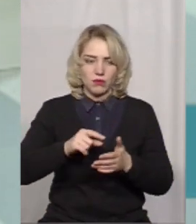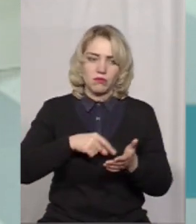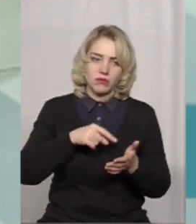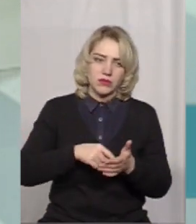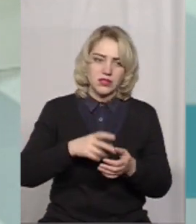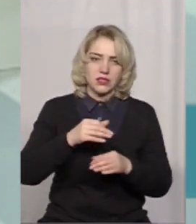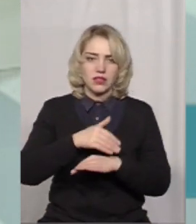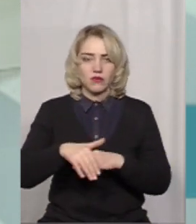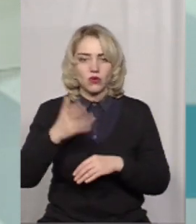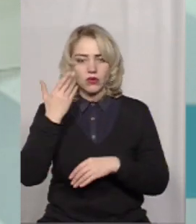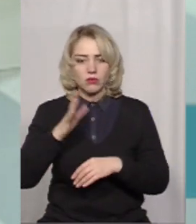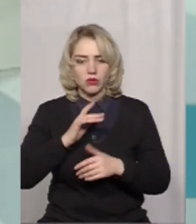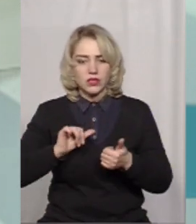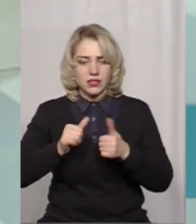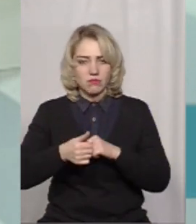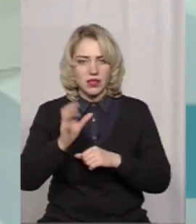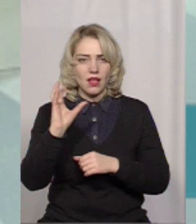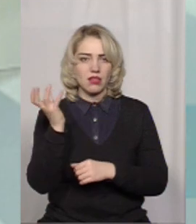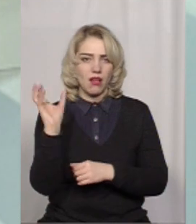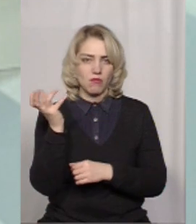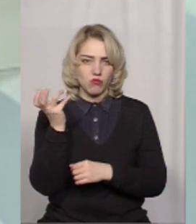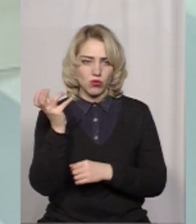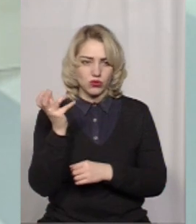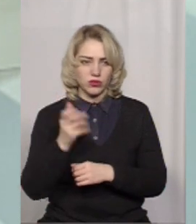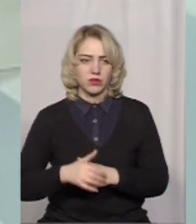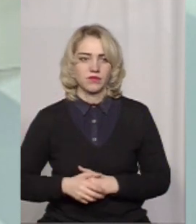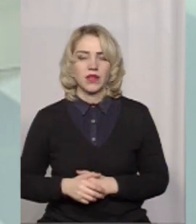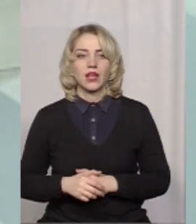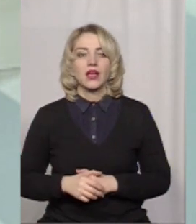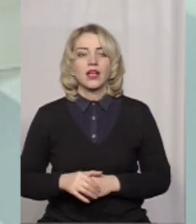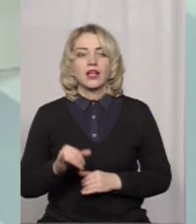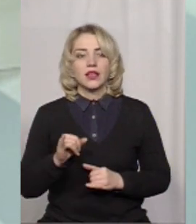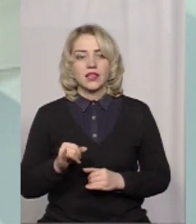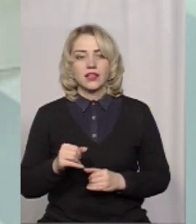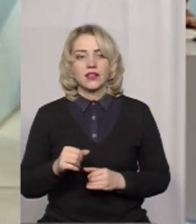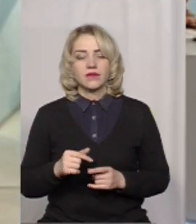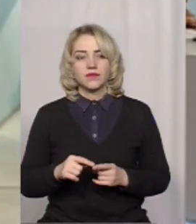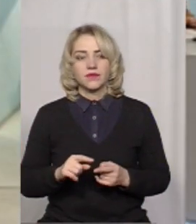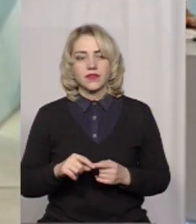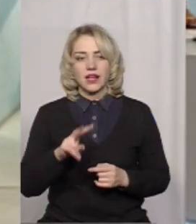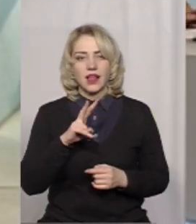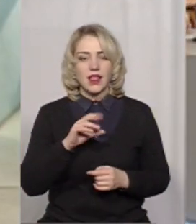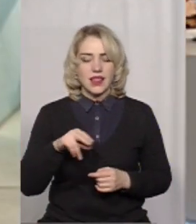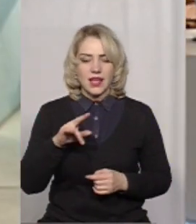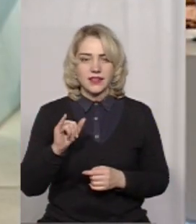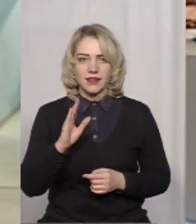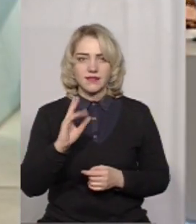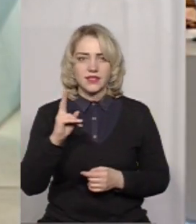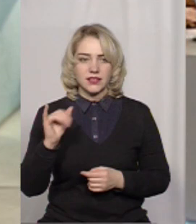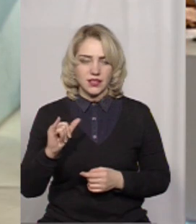наприклад, була заміна лампочок в одному з проєктів. І тепер відповідаючи... Колегівські лампи, так? Так, так,